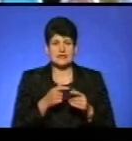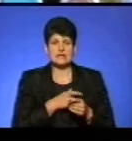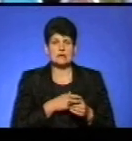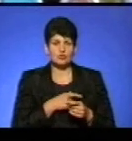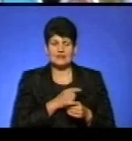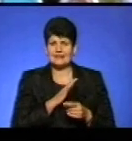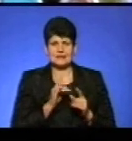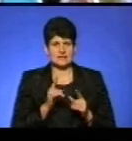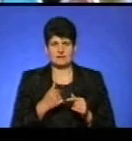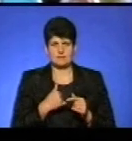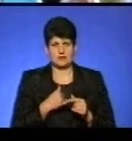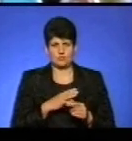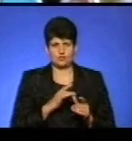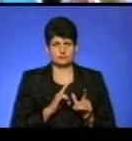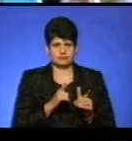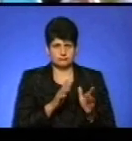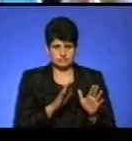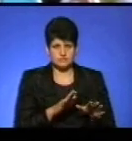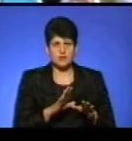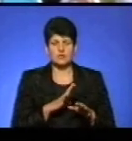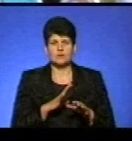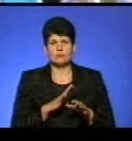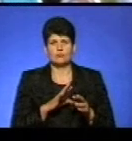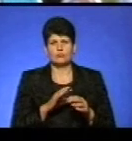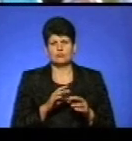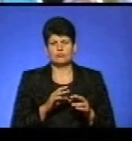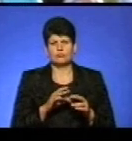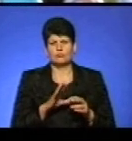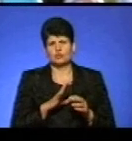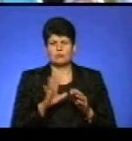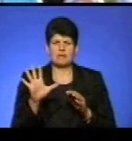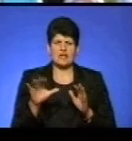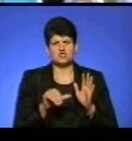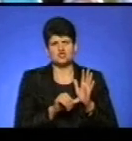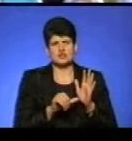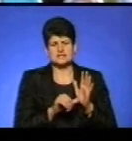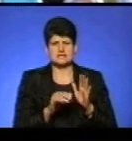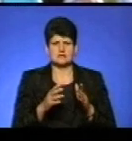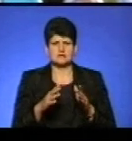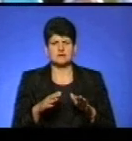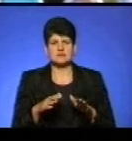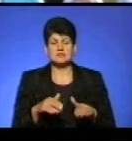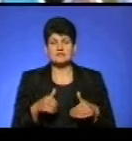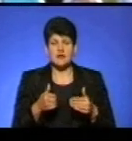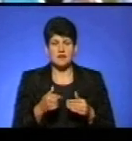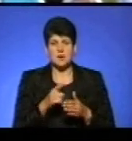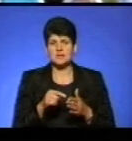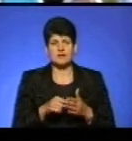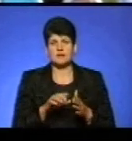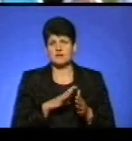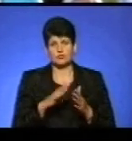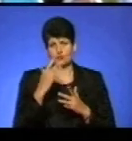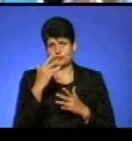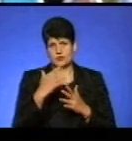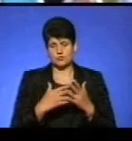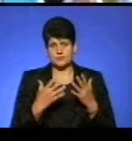не тільки від мене були поступлені. Якщо не помиляюся, по-моєму, їх було 5 чи 6 таких звернень. Але дане питання не стояло в порядку денному.